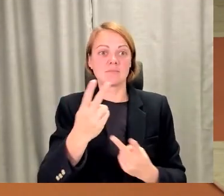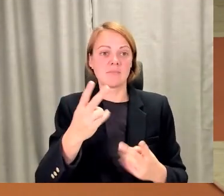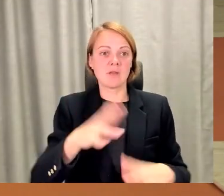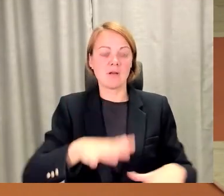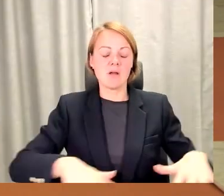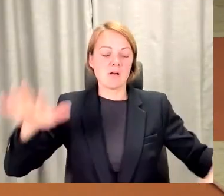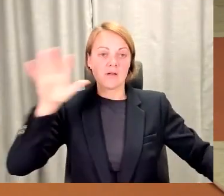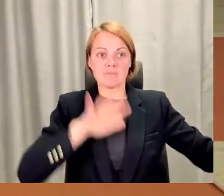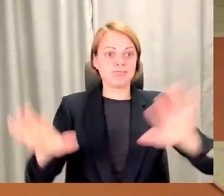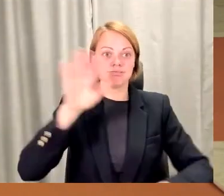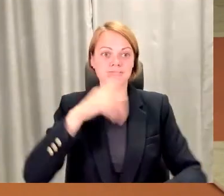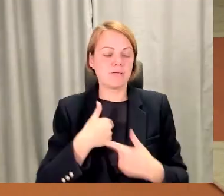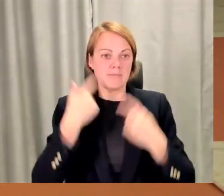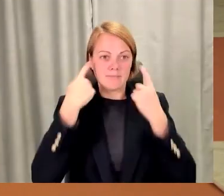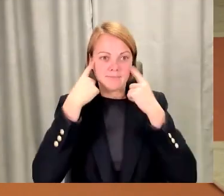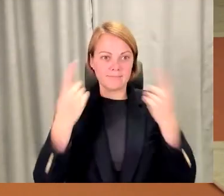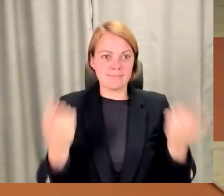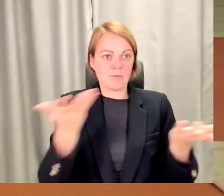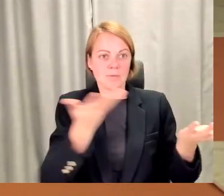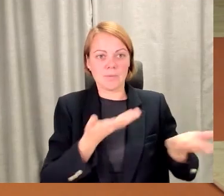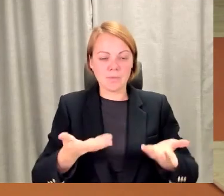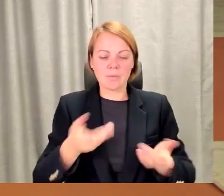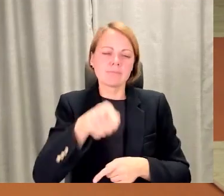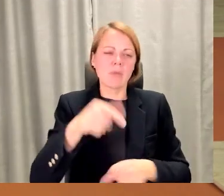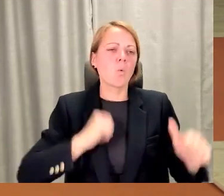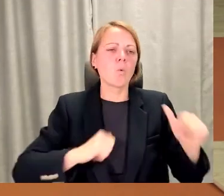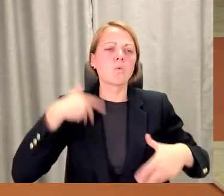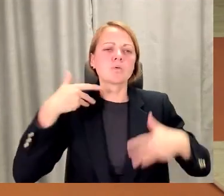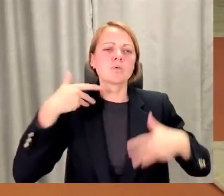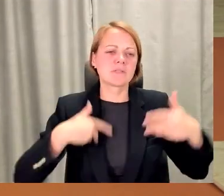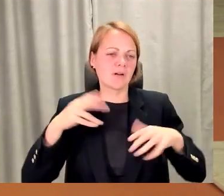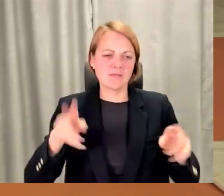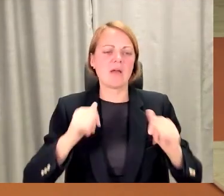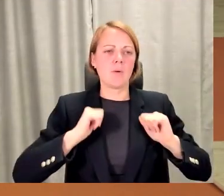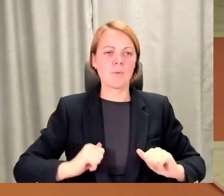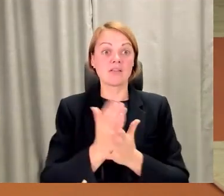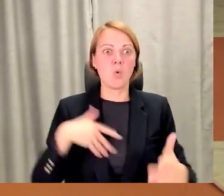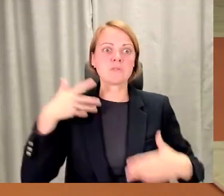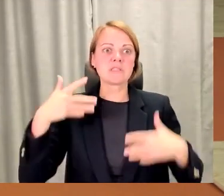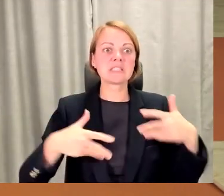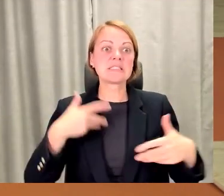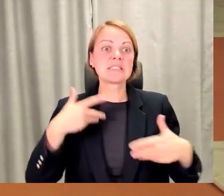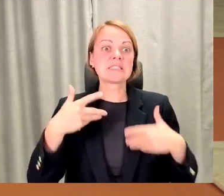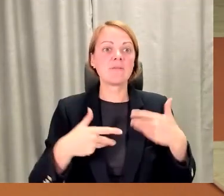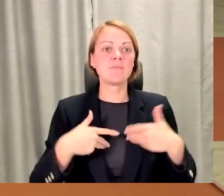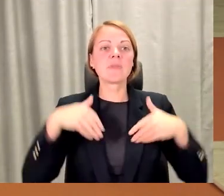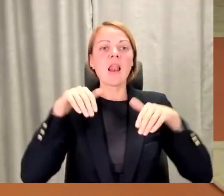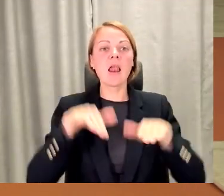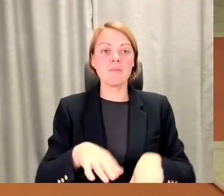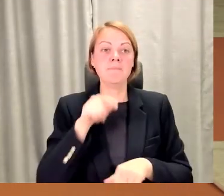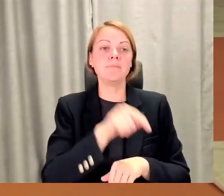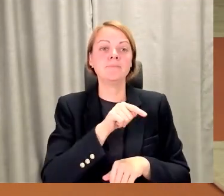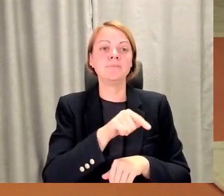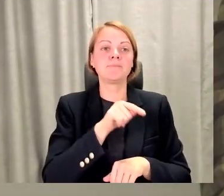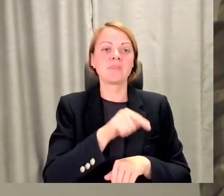nevajag satraukties, jo, ja mēs esam satraukumā tos lēmumus, ko mēs pieņēmām, tie visticamāk nebūs pareizi